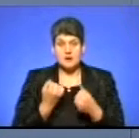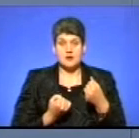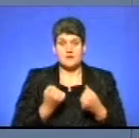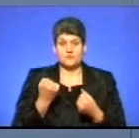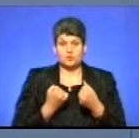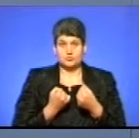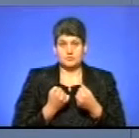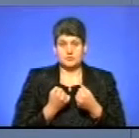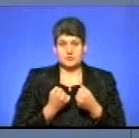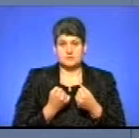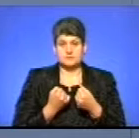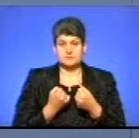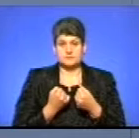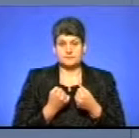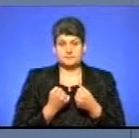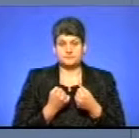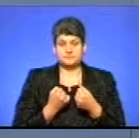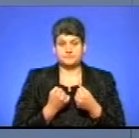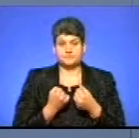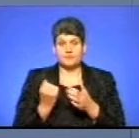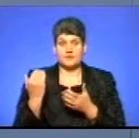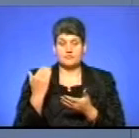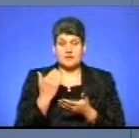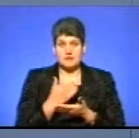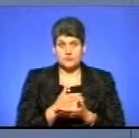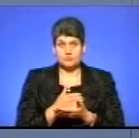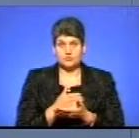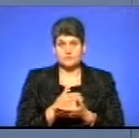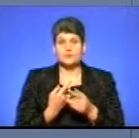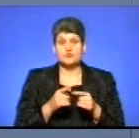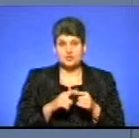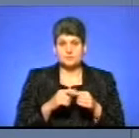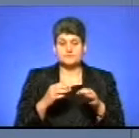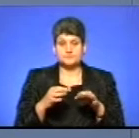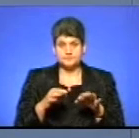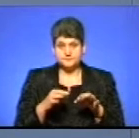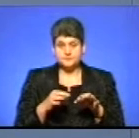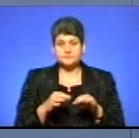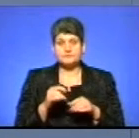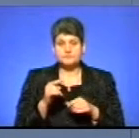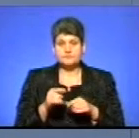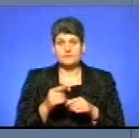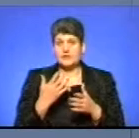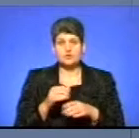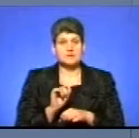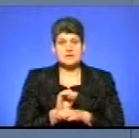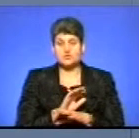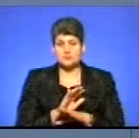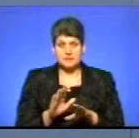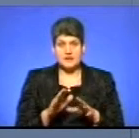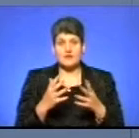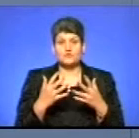стоїть повернутий, тобто, в напрямок руху цього транспортного засобу. Якщо він не зупиниться,